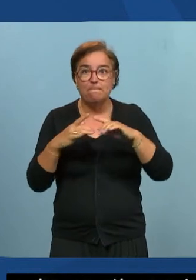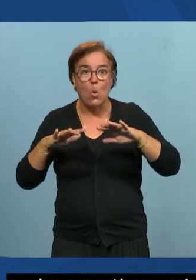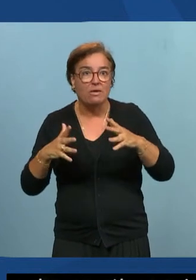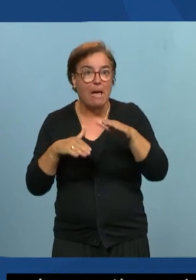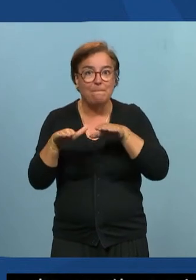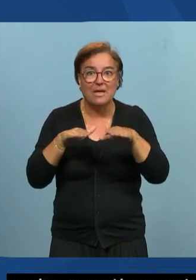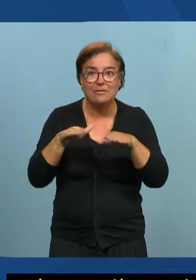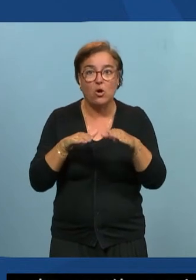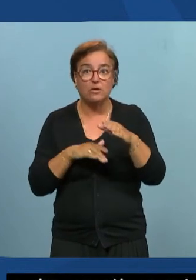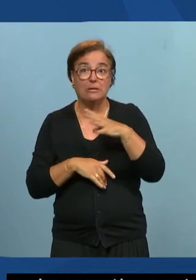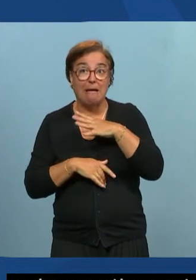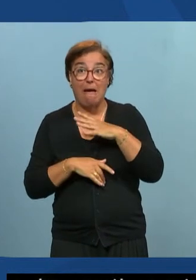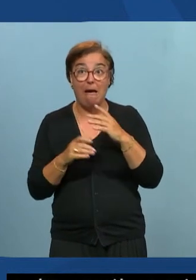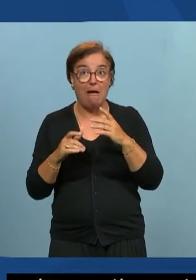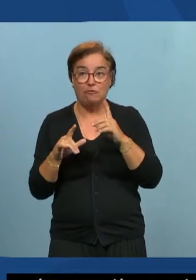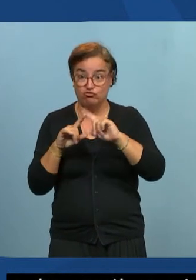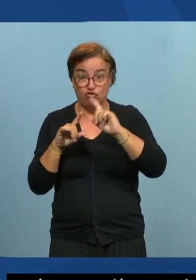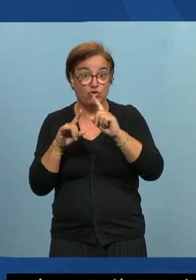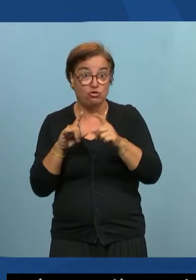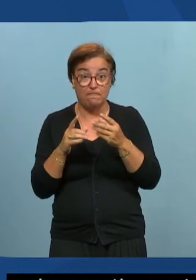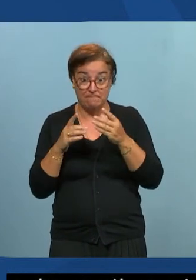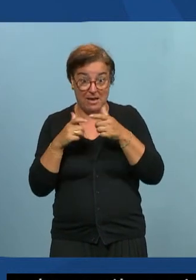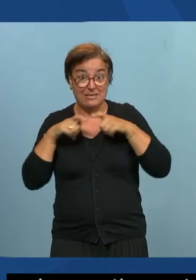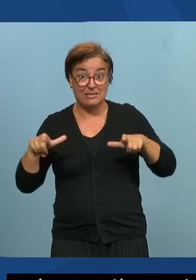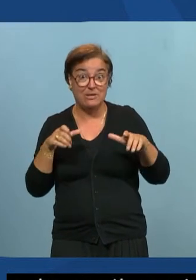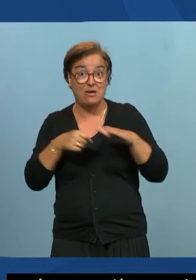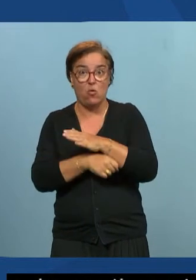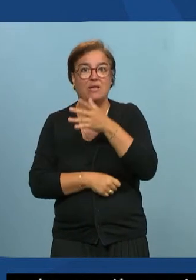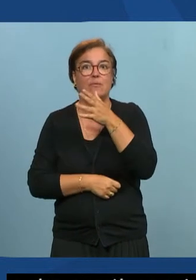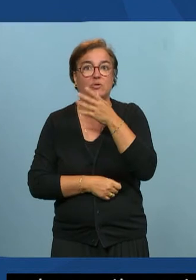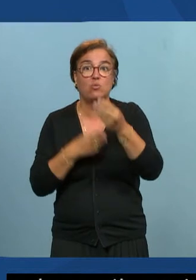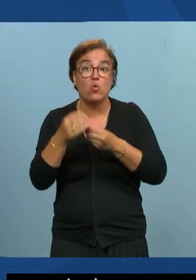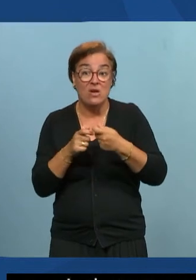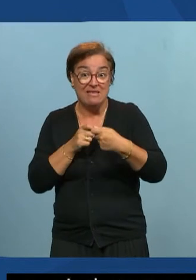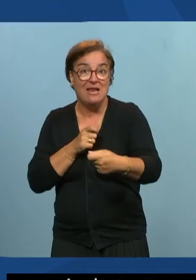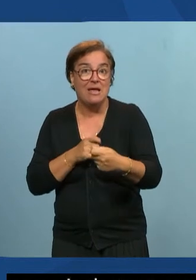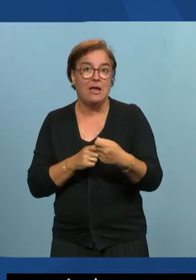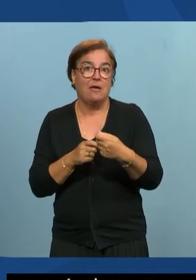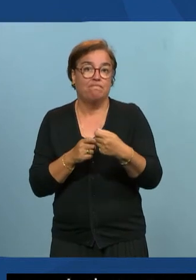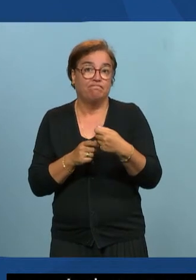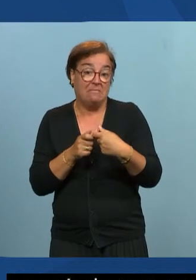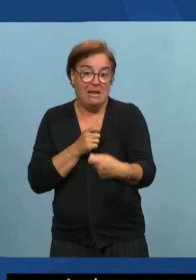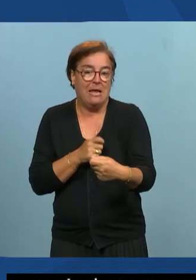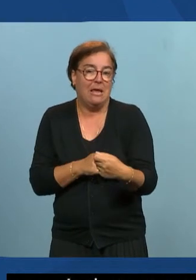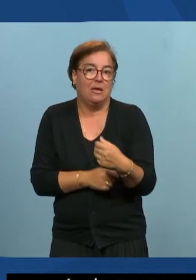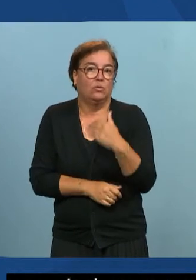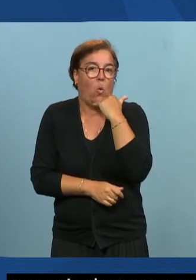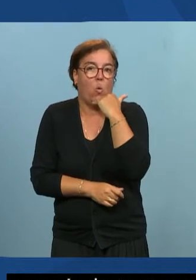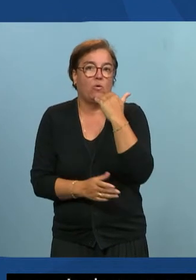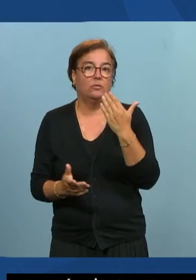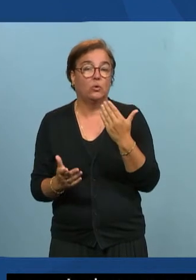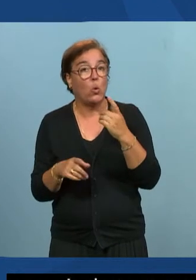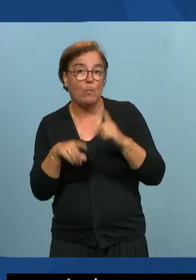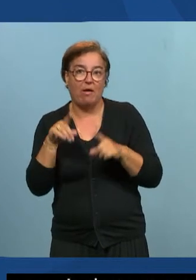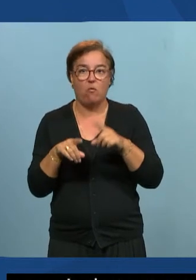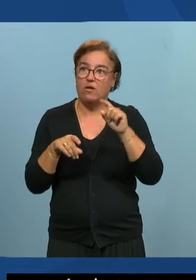par exemple, à rendre certaines interfaces accessibles ou qu'on ne pourra le faire que dans un délai un peu trop long. On ne doit pas attendre. quelquefois, ce peut être intéressant de changer